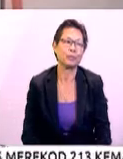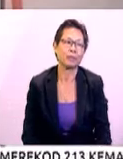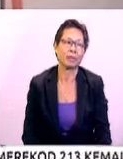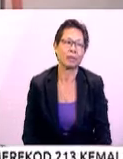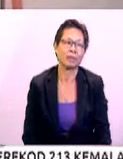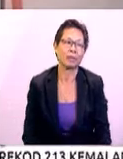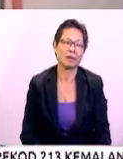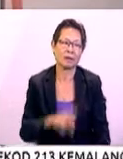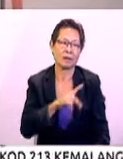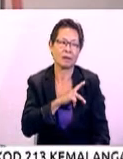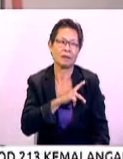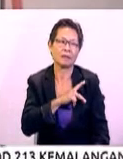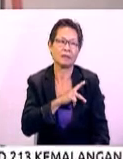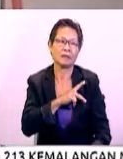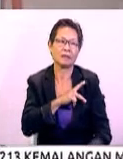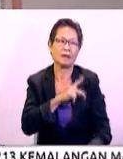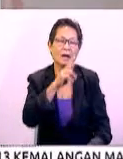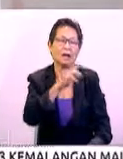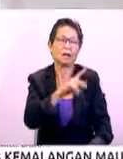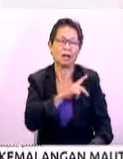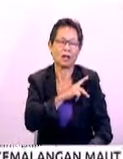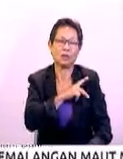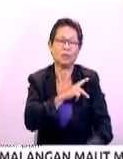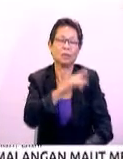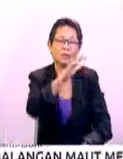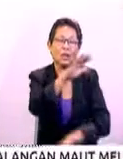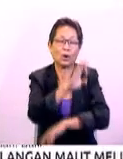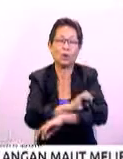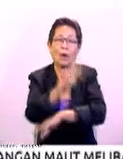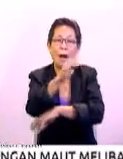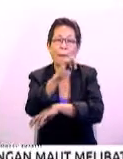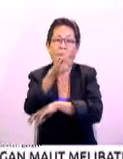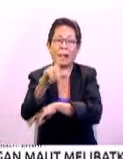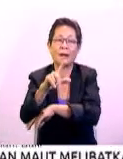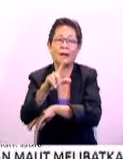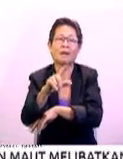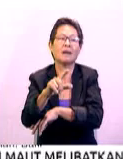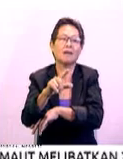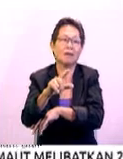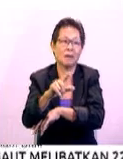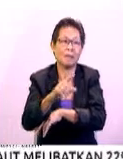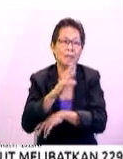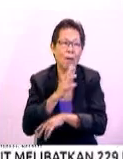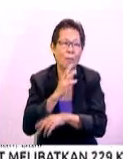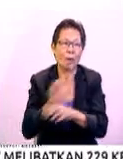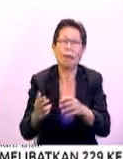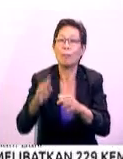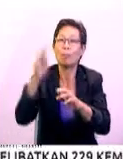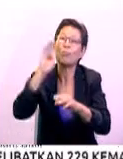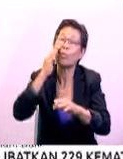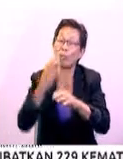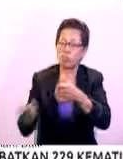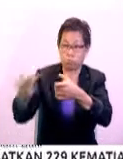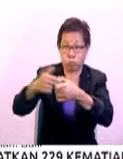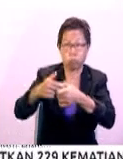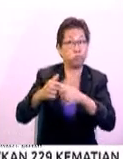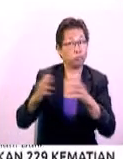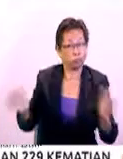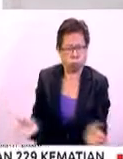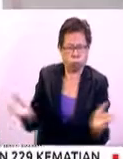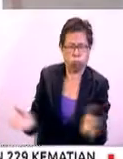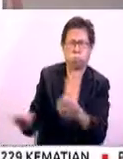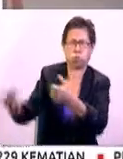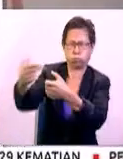Menurut Ketua Pegawai Ezeketif MRL, Datuk Seri Darwis Abdul Razak dalam satu penyataan, penyataan bumi putera yang amat menggalakkan menunjukkan